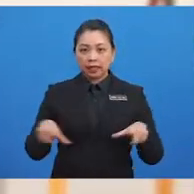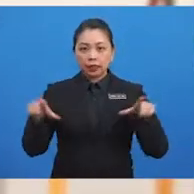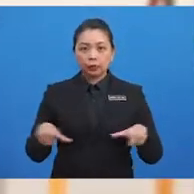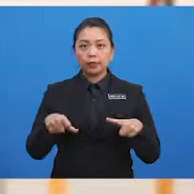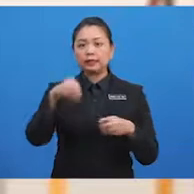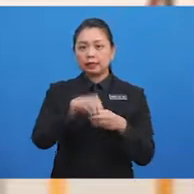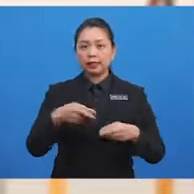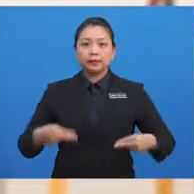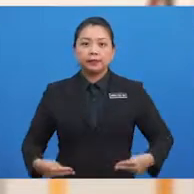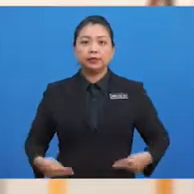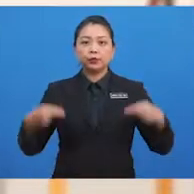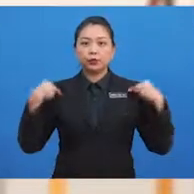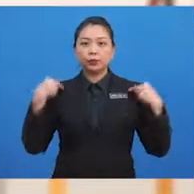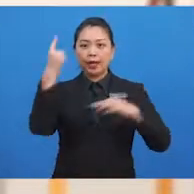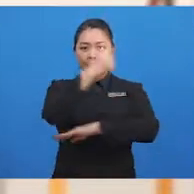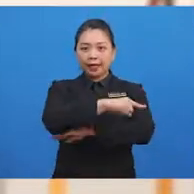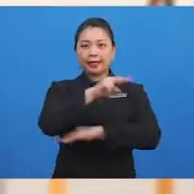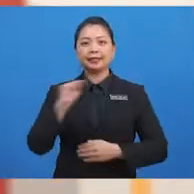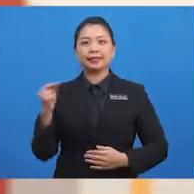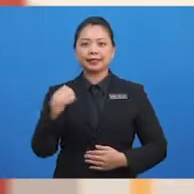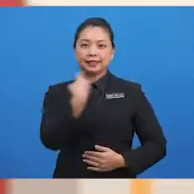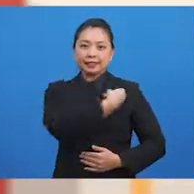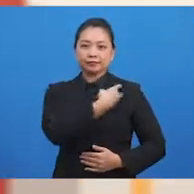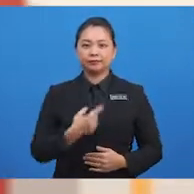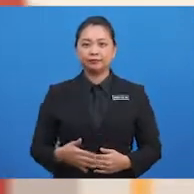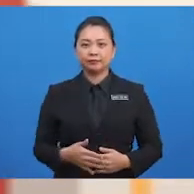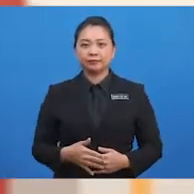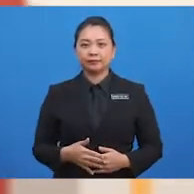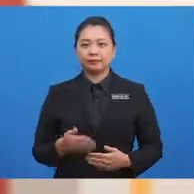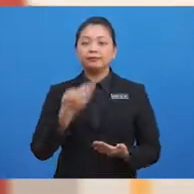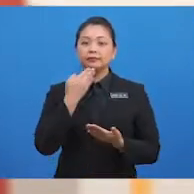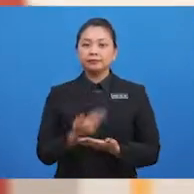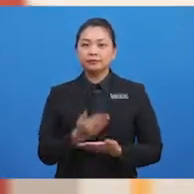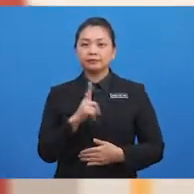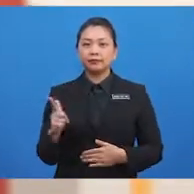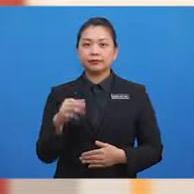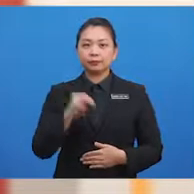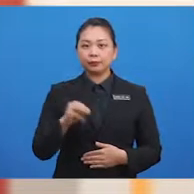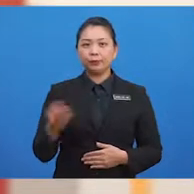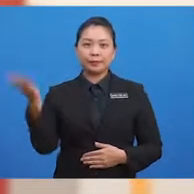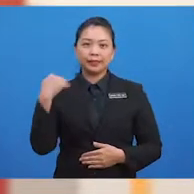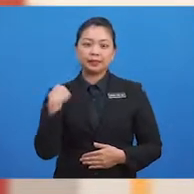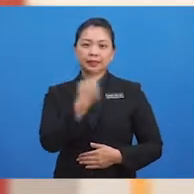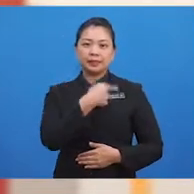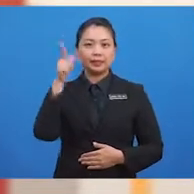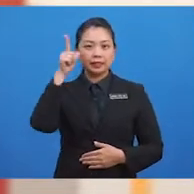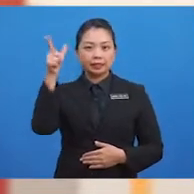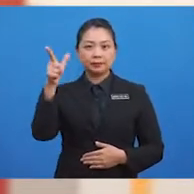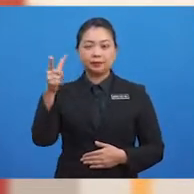kehidupan harian kita. Baiklah, murid-murid, mari kita lihat